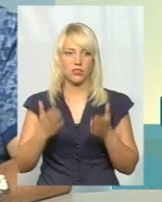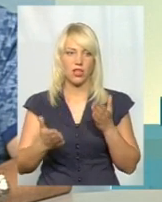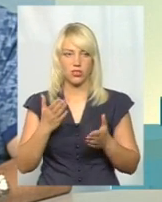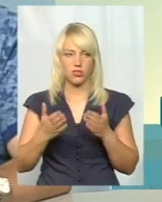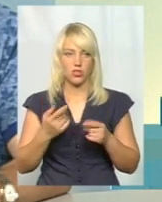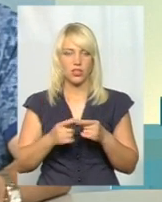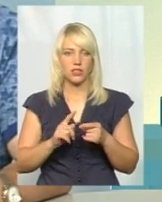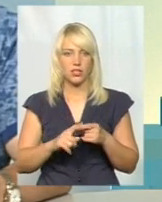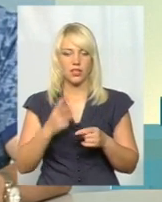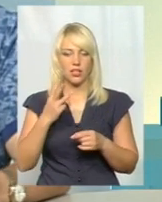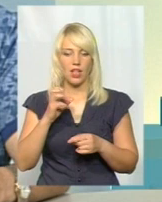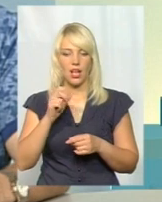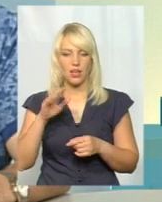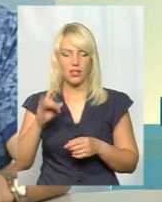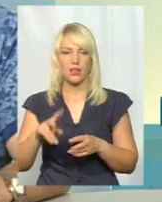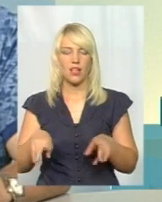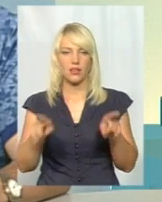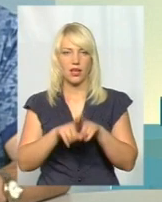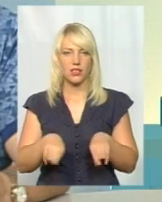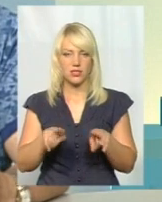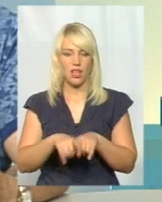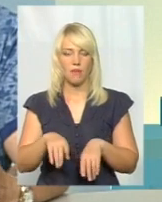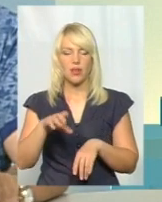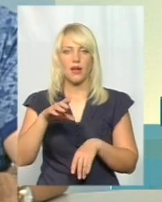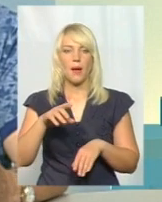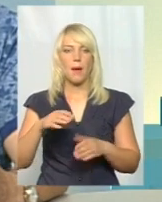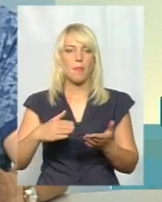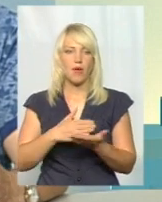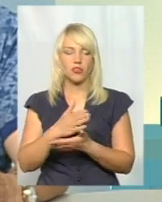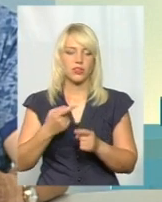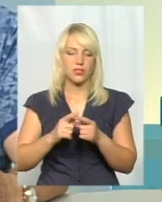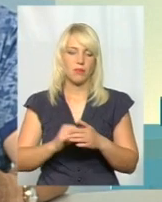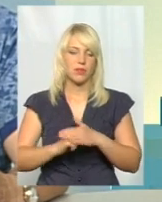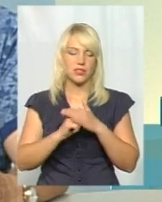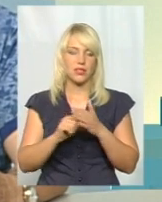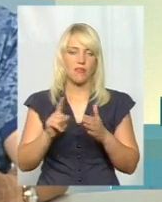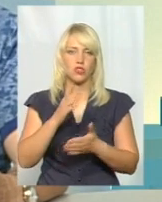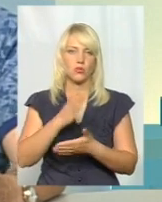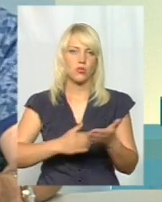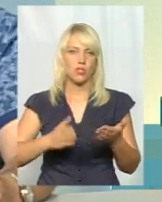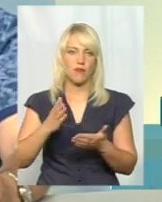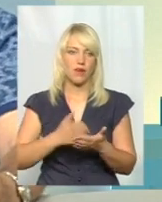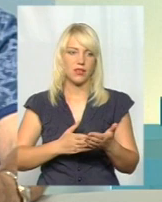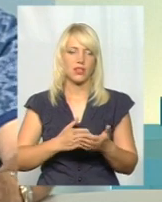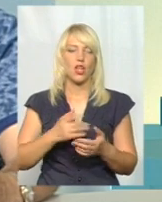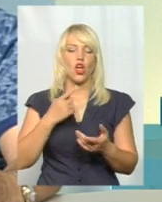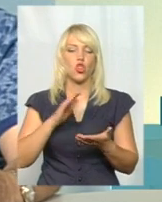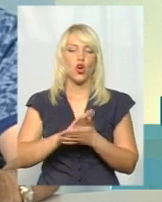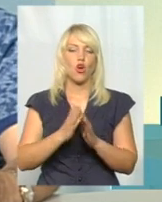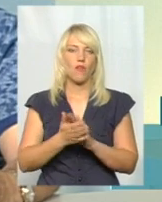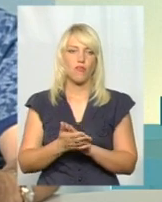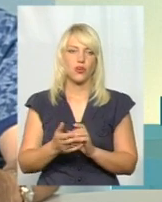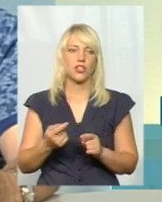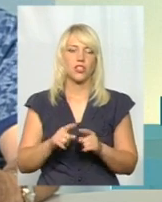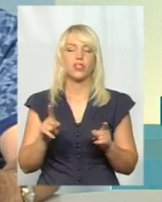акти на один і той же маршрут, це підстава розірвати договори з перевізниками. Але ж знову ж таки розірваємо, ну який далі